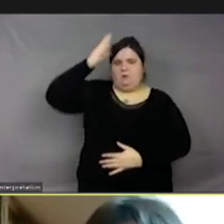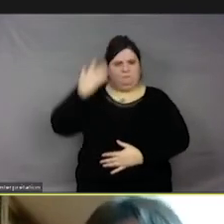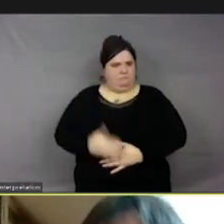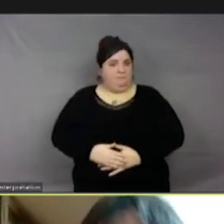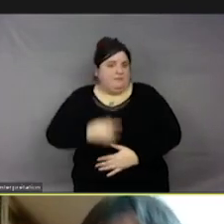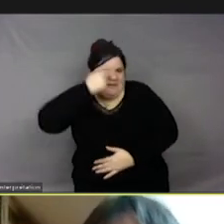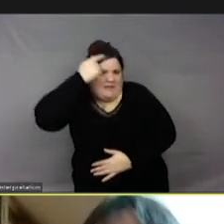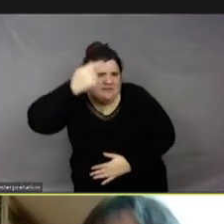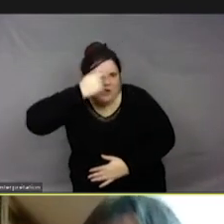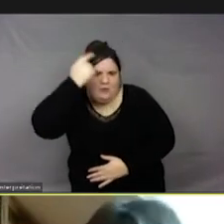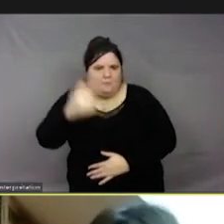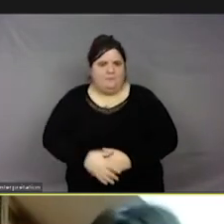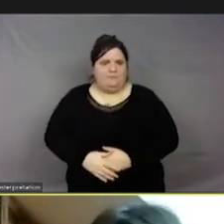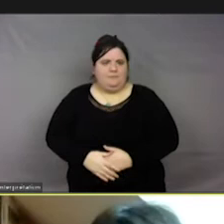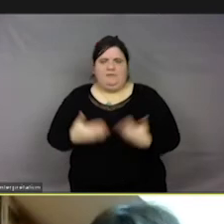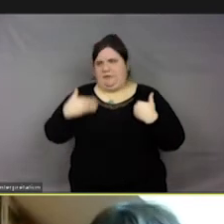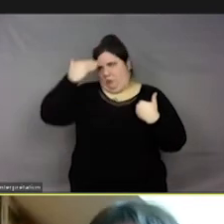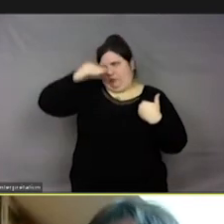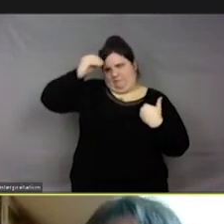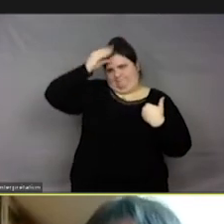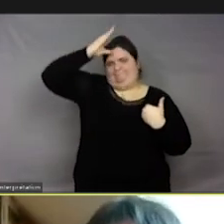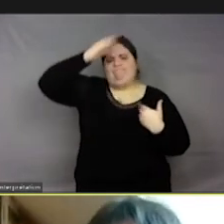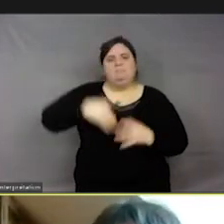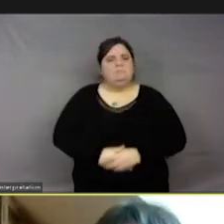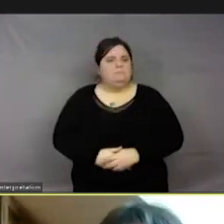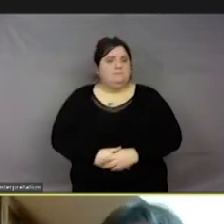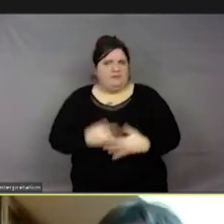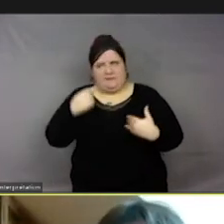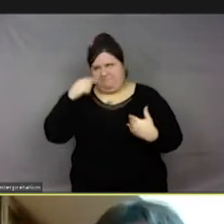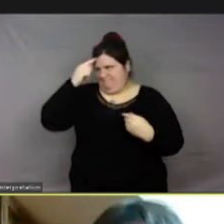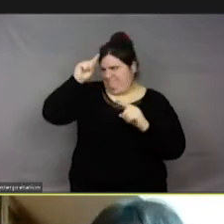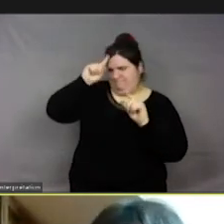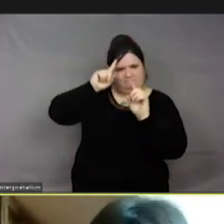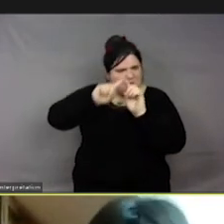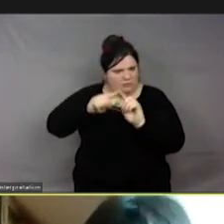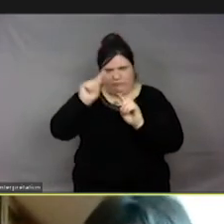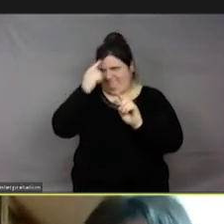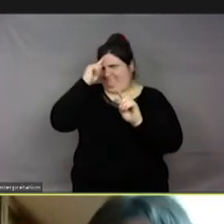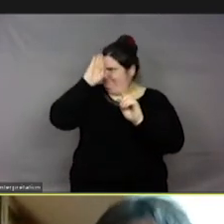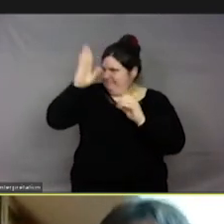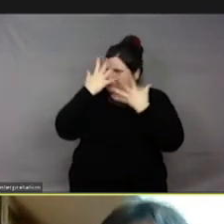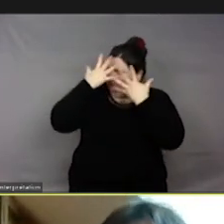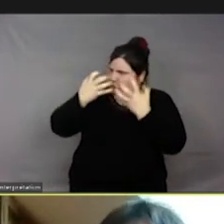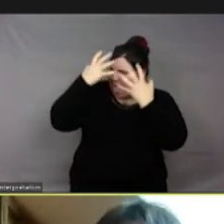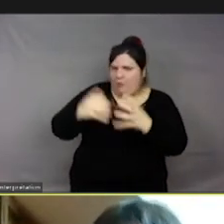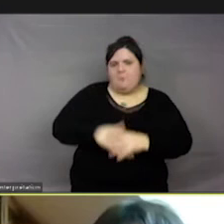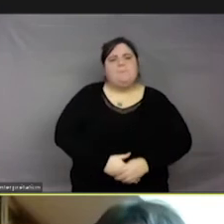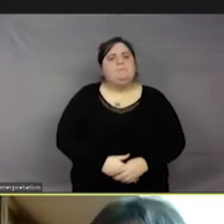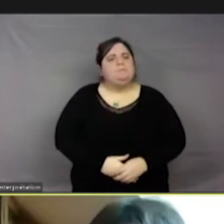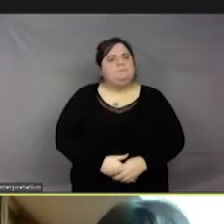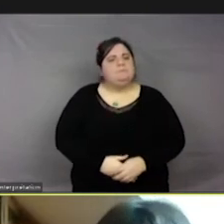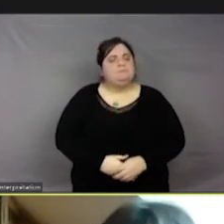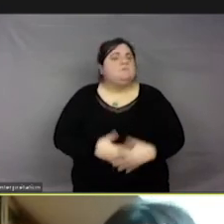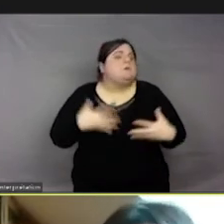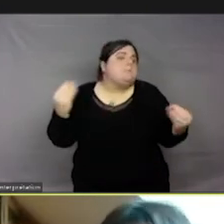l'intelligence, c'est le sachant, c'est le voulant, c'est-à-dire celui qui a une volonté. Donc, on n'est pas tout